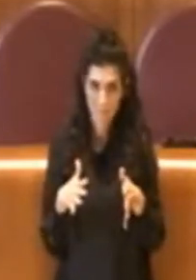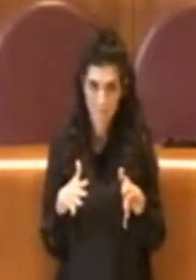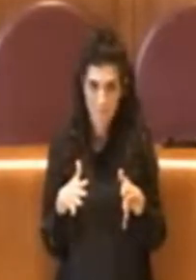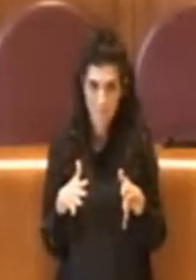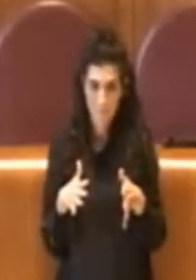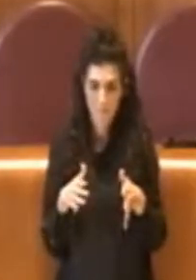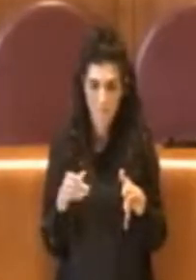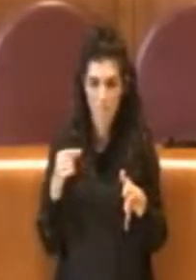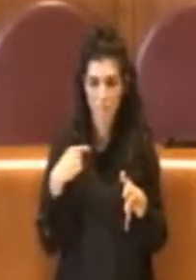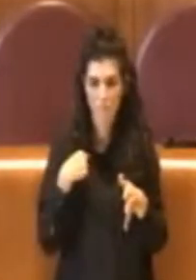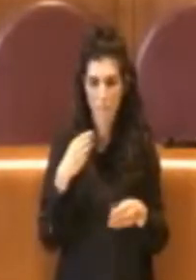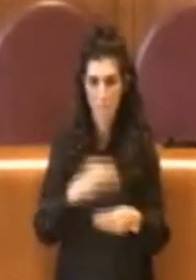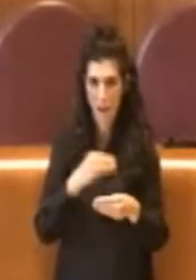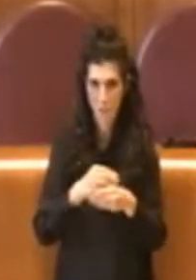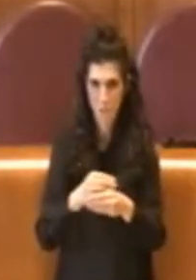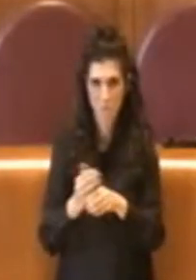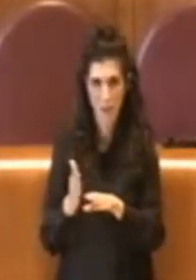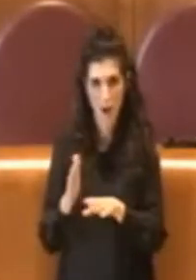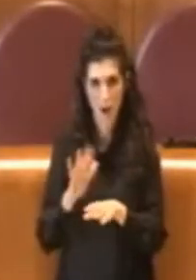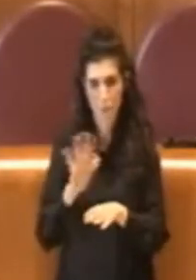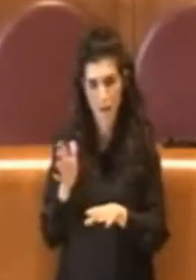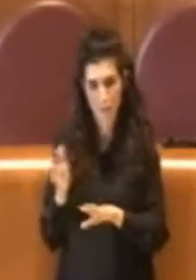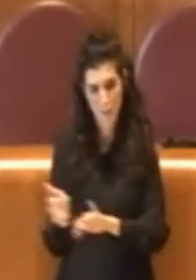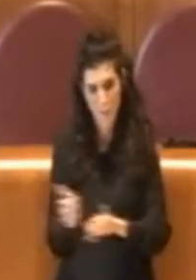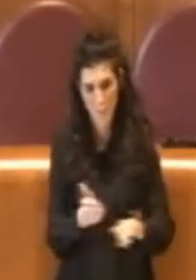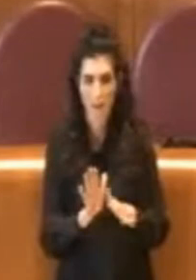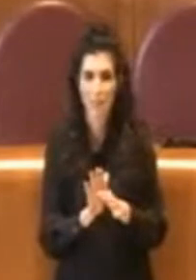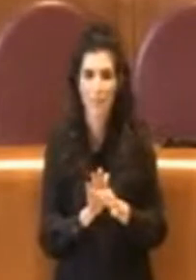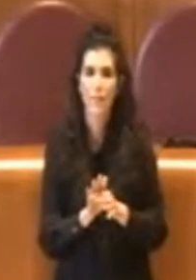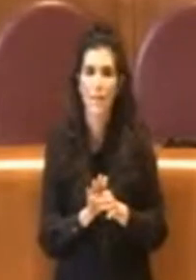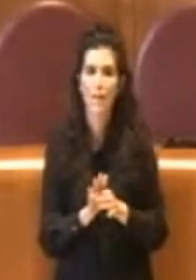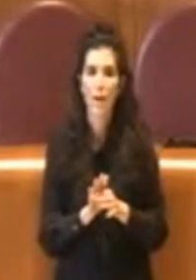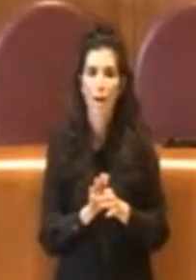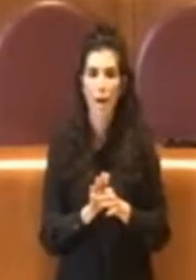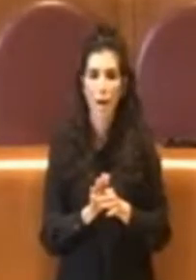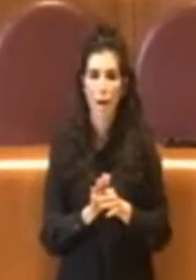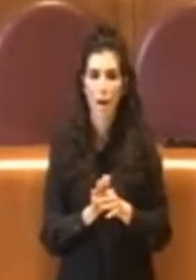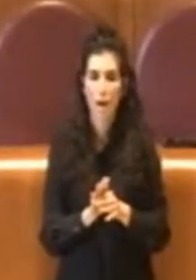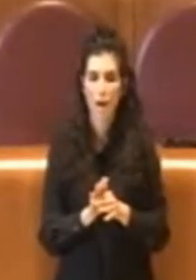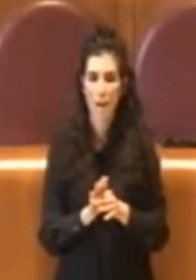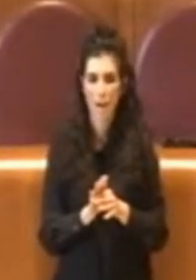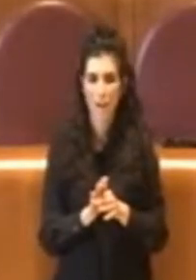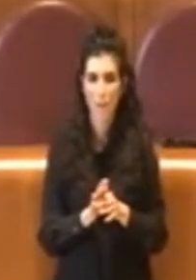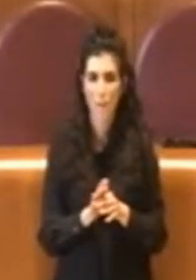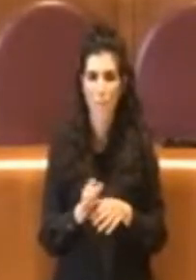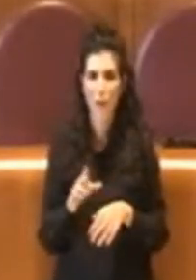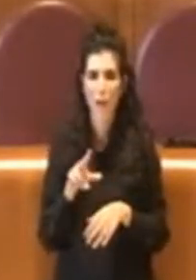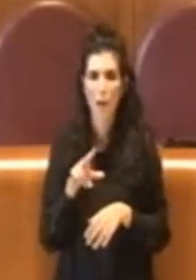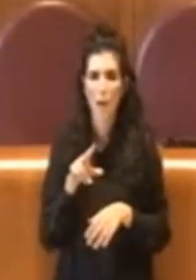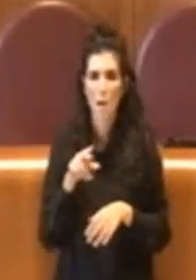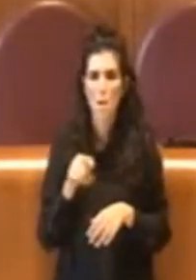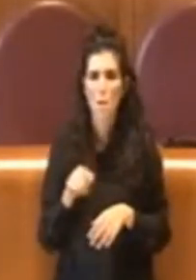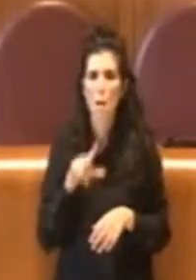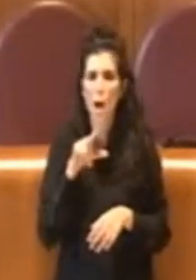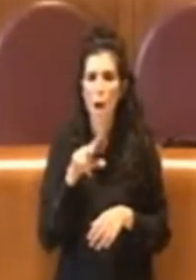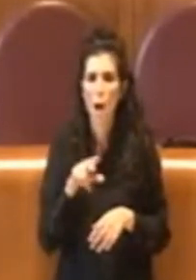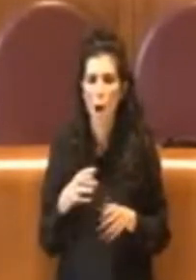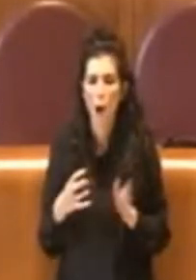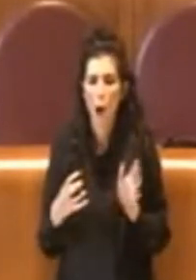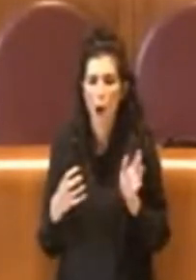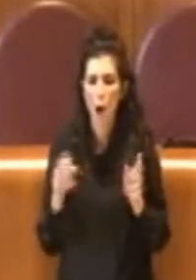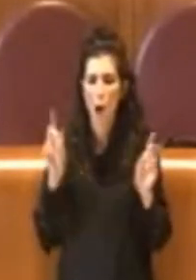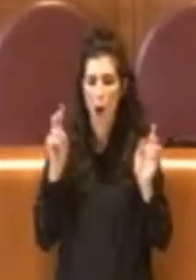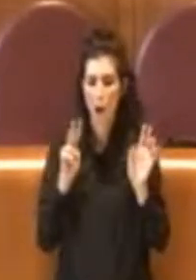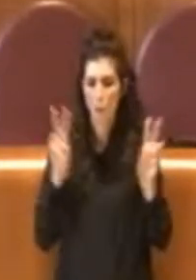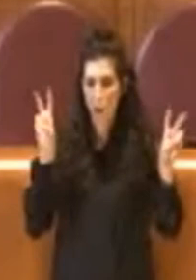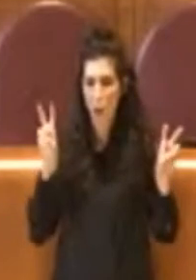Altra battuta a parte, il de che stiamo a parlare si riferisce al fatto che Roma